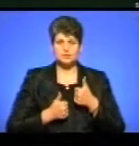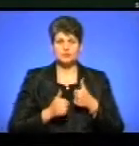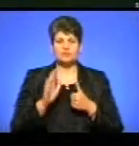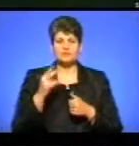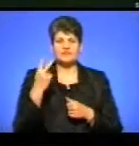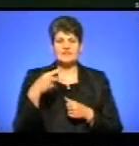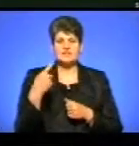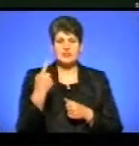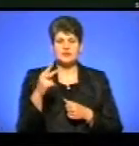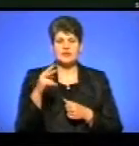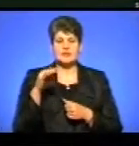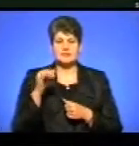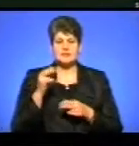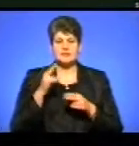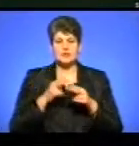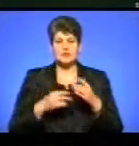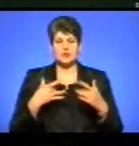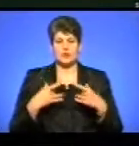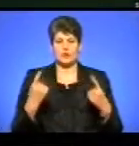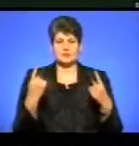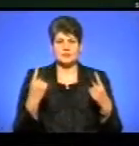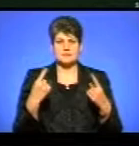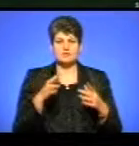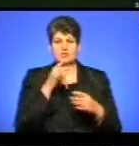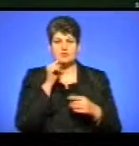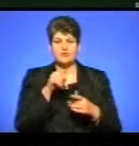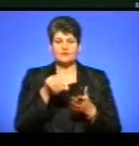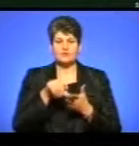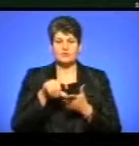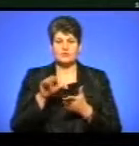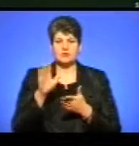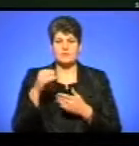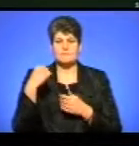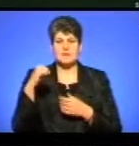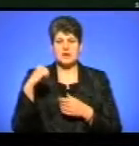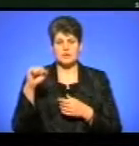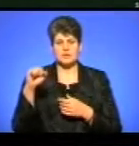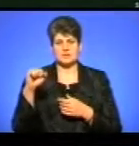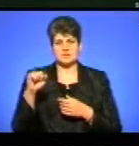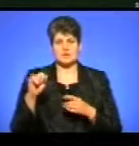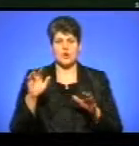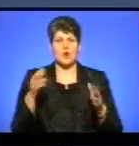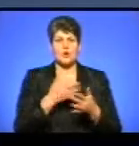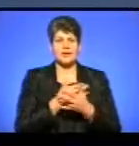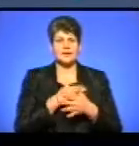листопада, він завершиться гала-концертом, під час якого на сцені виступатимуть переможці окрилених піснею.